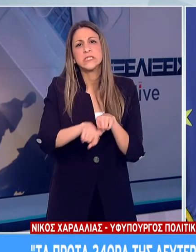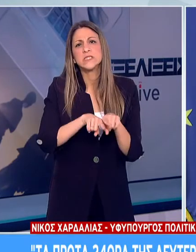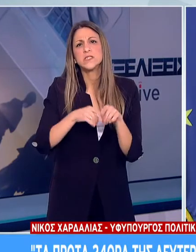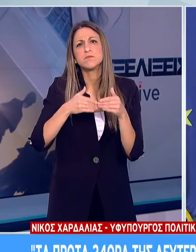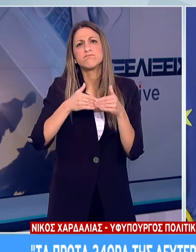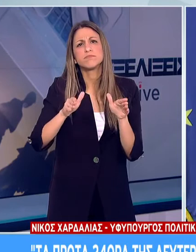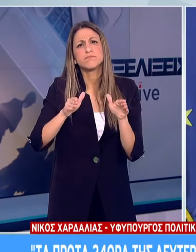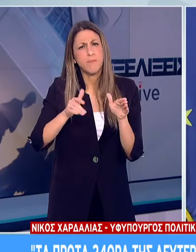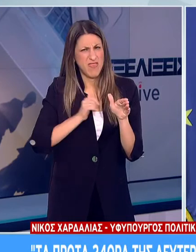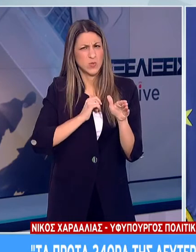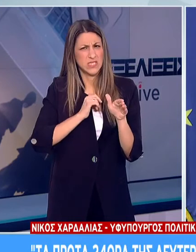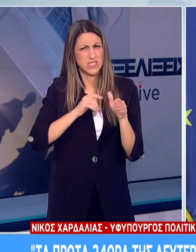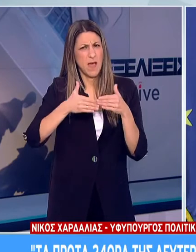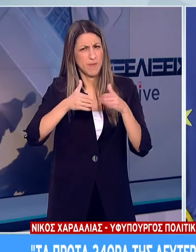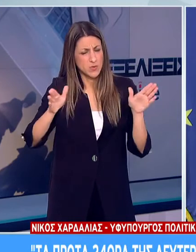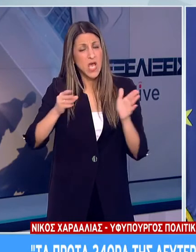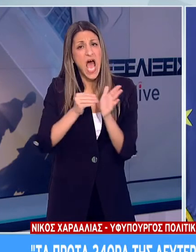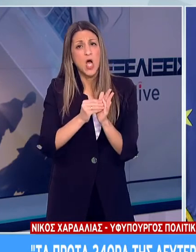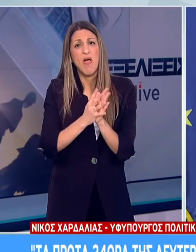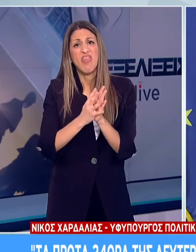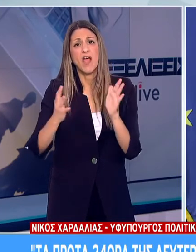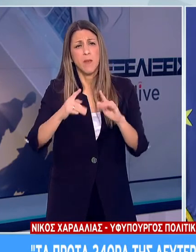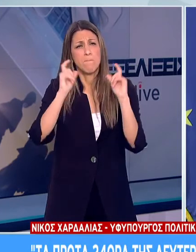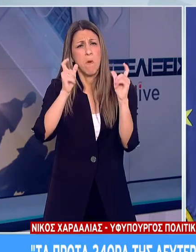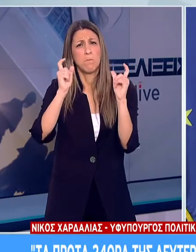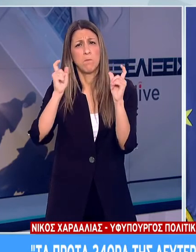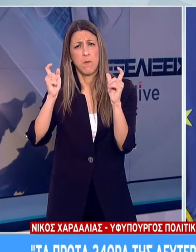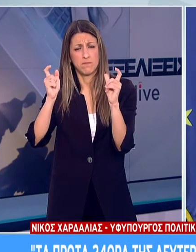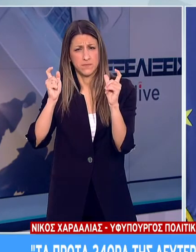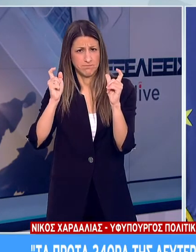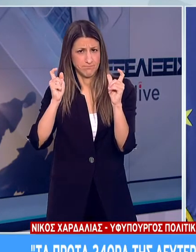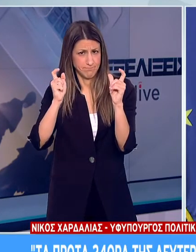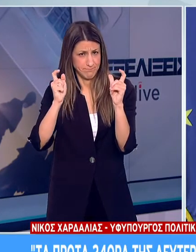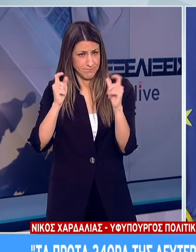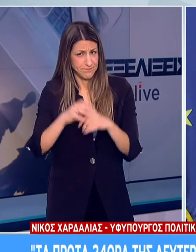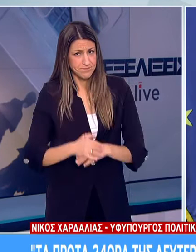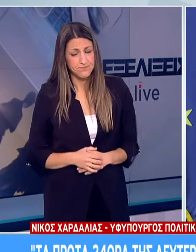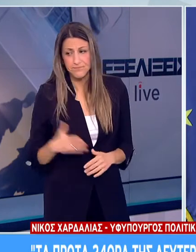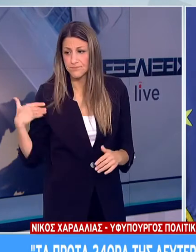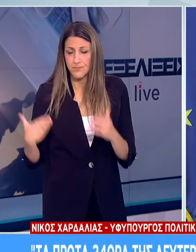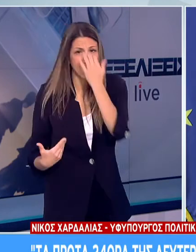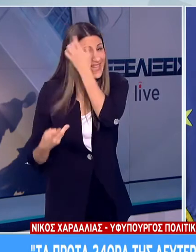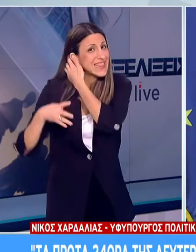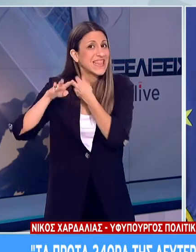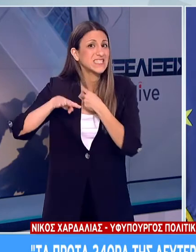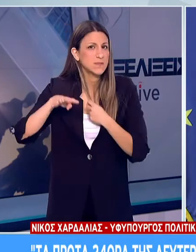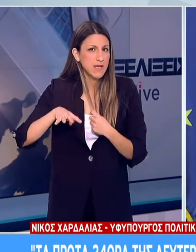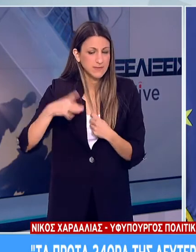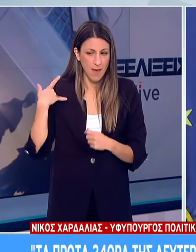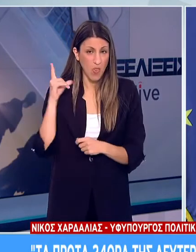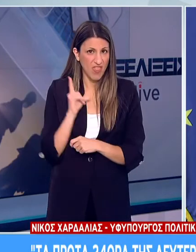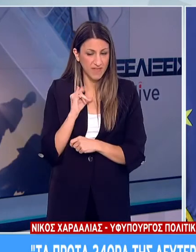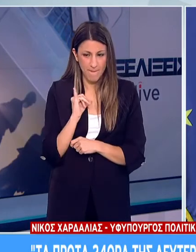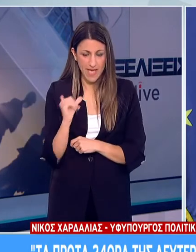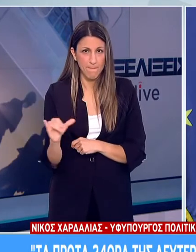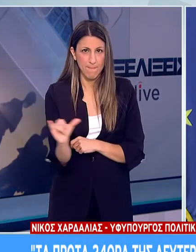επιχειρήσεων και έχουν πραγματοποιηθεί 19 συλλήψεις από τα αρμοδιαλεκτικά όργανα. Με δεδομένο ότι τις τελευταίες τέσσερις ημέρες έχουν διαπιστωθεί